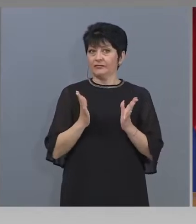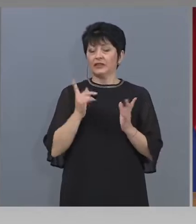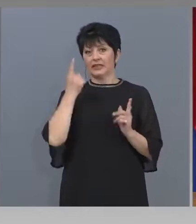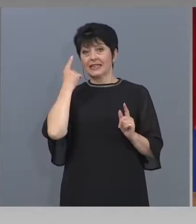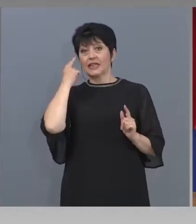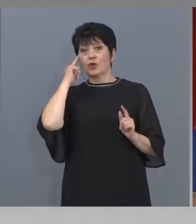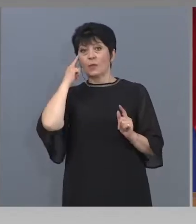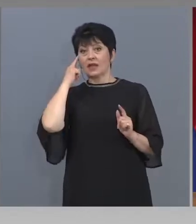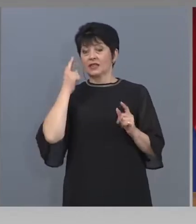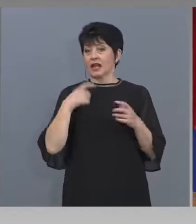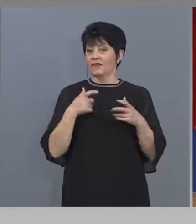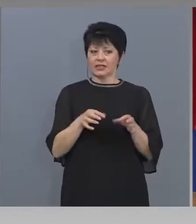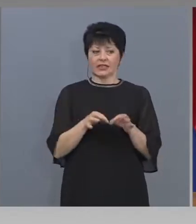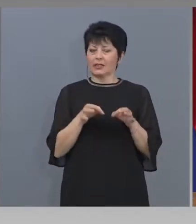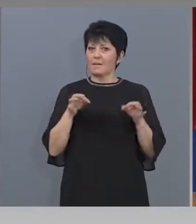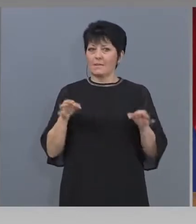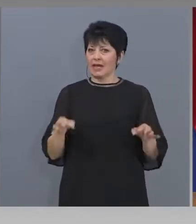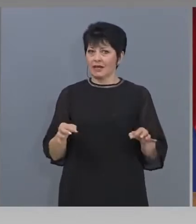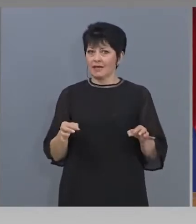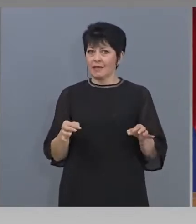мерките включват